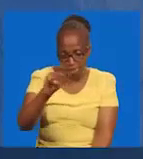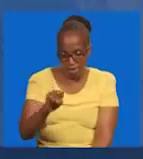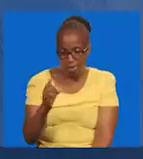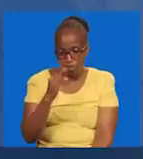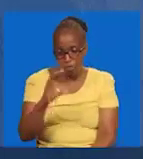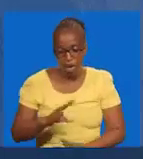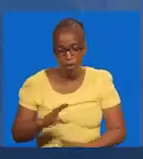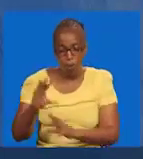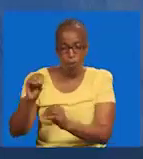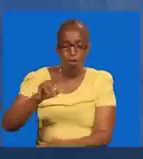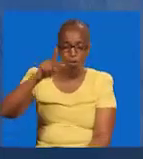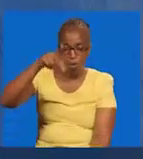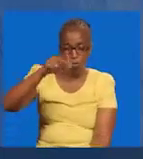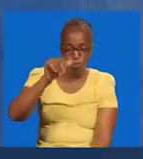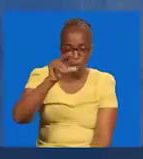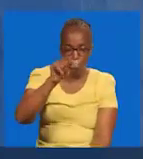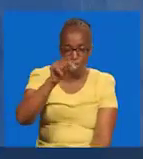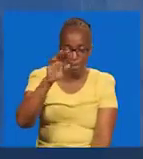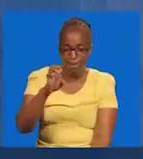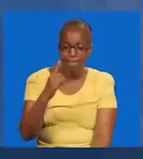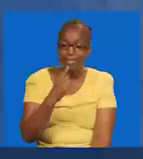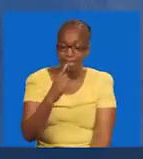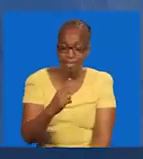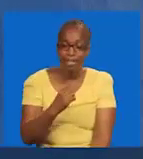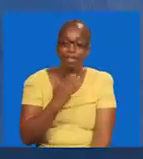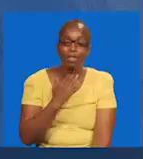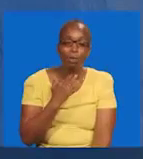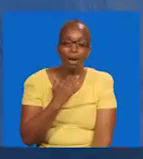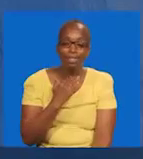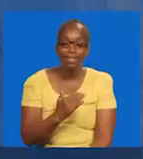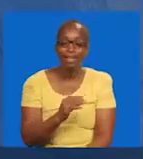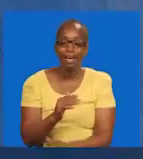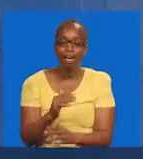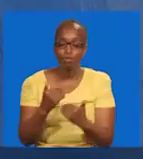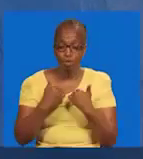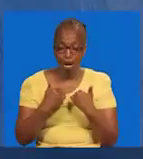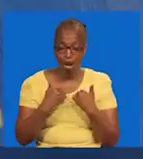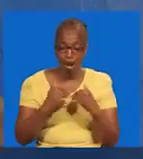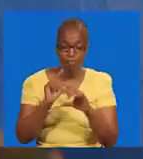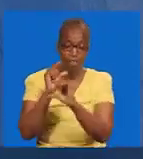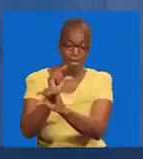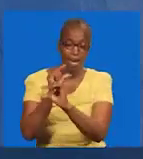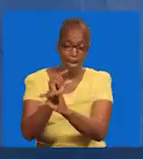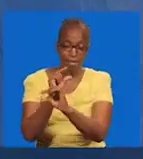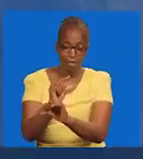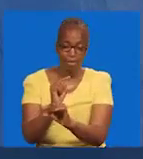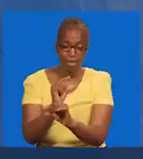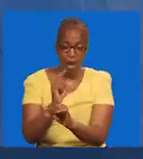kwa pilato, ati wakasema, tuwekewe walinzi, kwa sababu yule muongo,